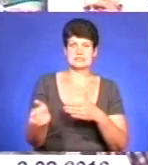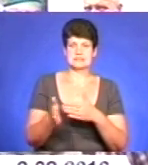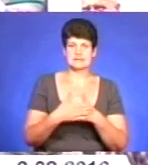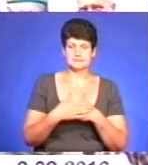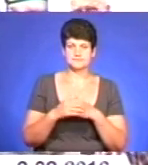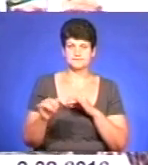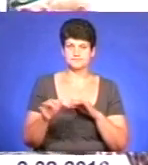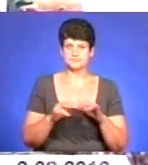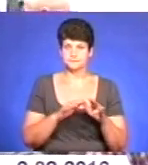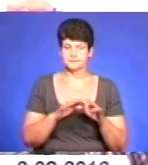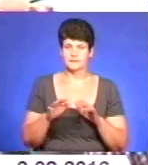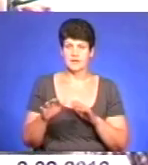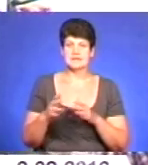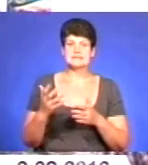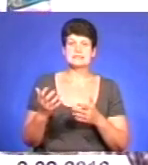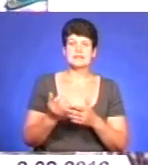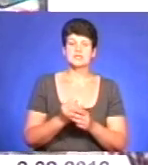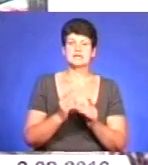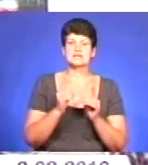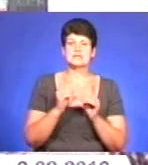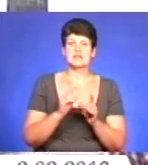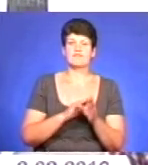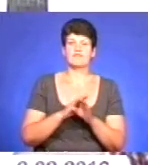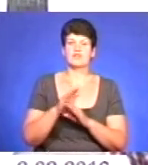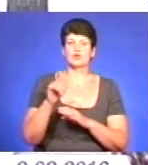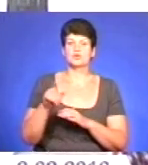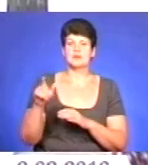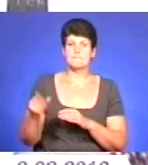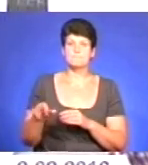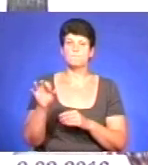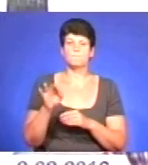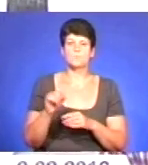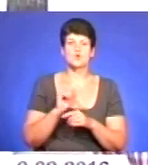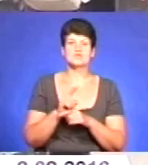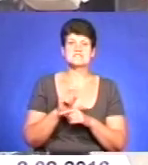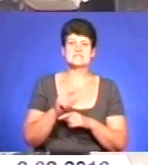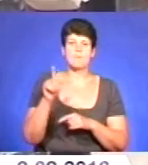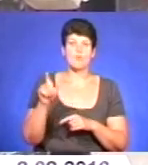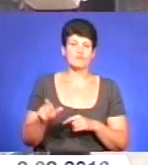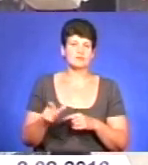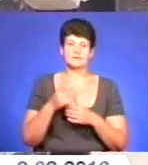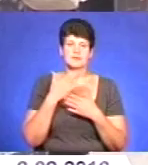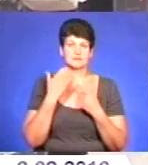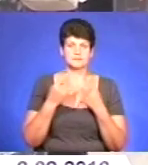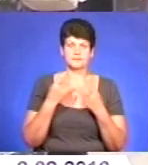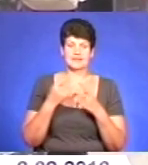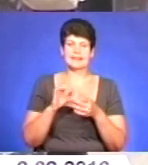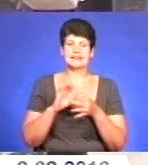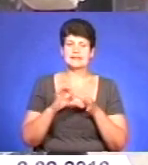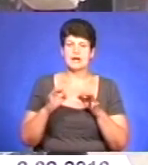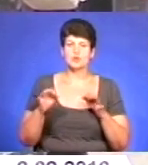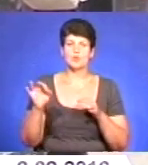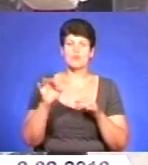зазвичай, знайшли тільки виконавців, відповідно, про замовників навіть мова не йдеться. Детальніше про справу Івано